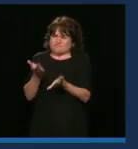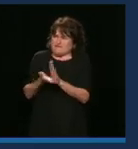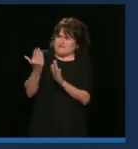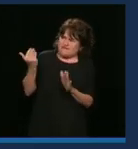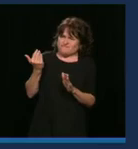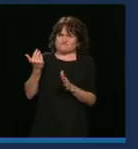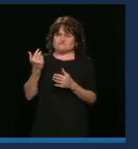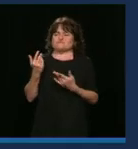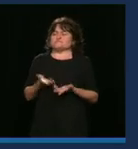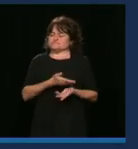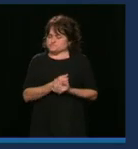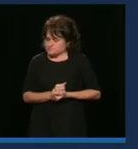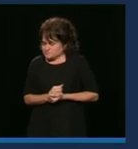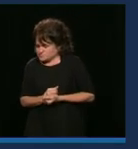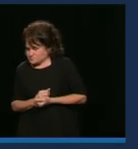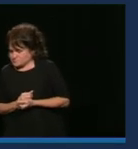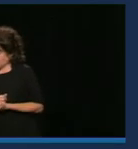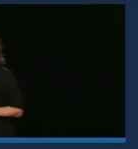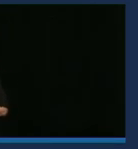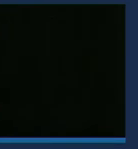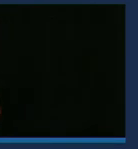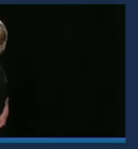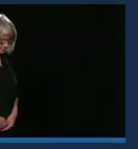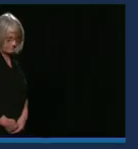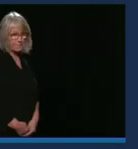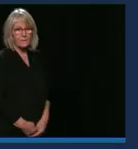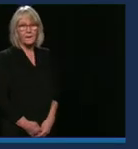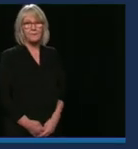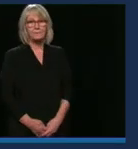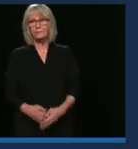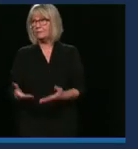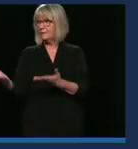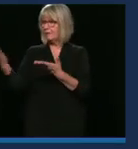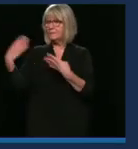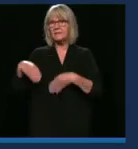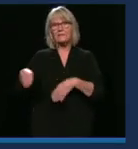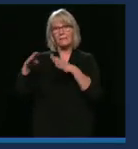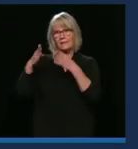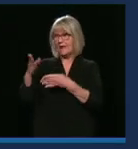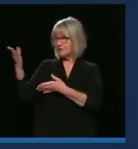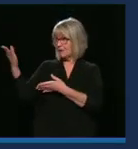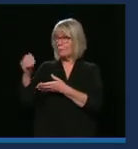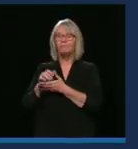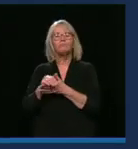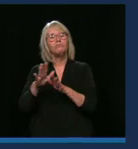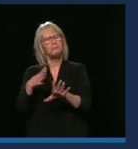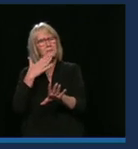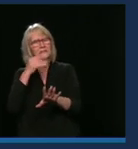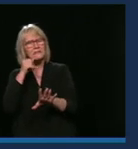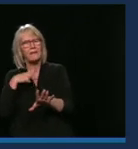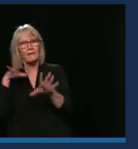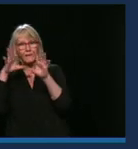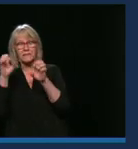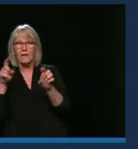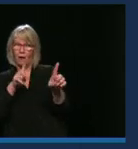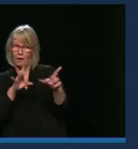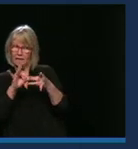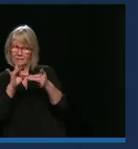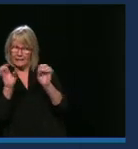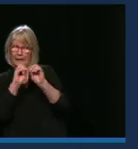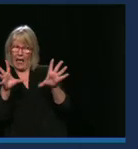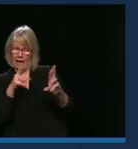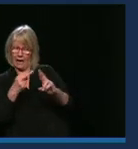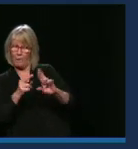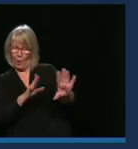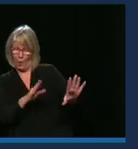responsable de l'Habitation. Merci, Mme la Présidente. Je pense que ça va me permettre de clarifier. On a beaucoup parlé de la session de bail.